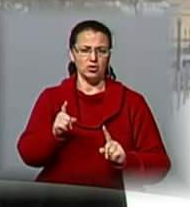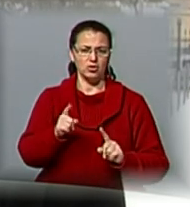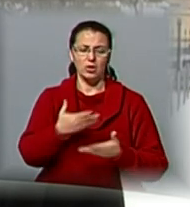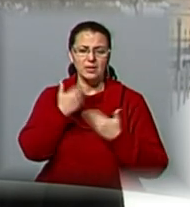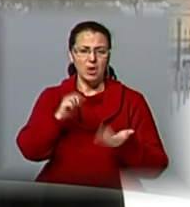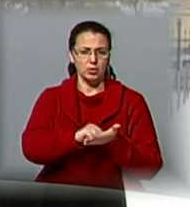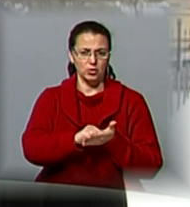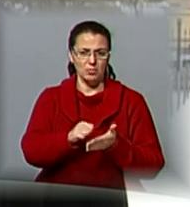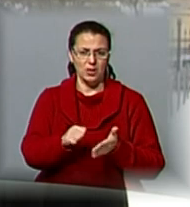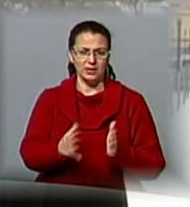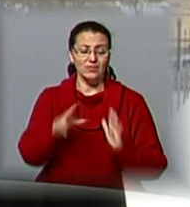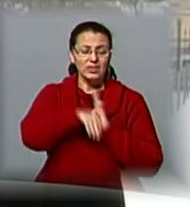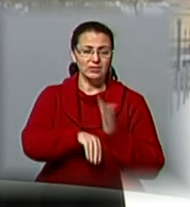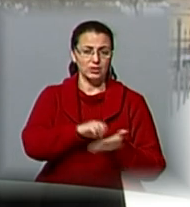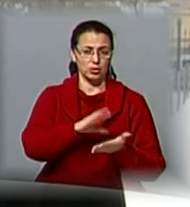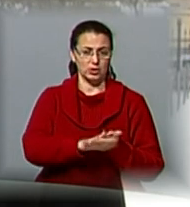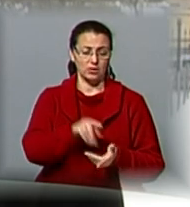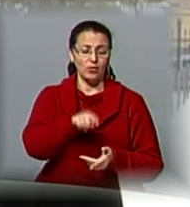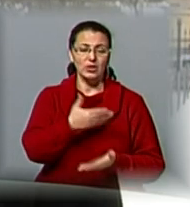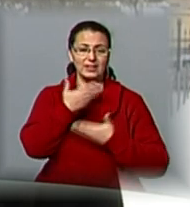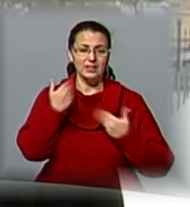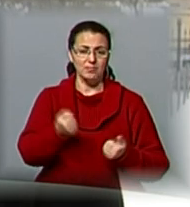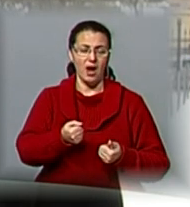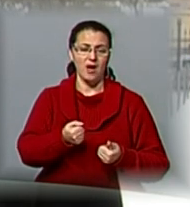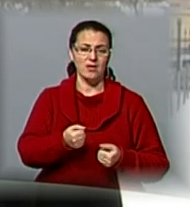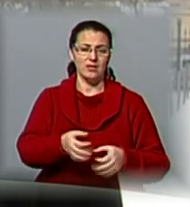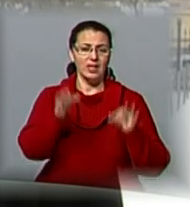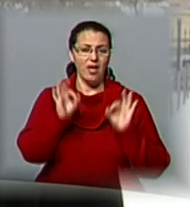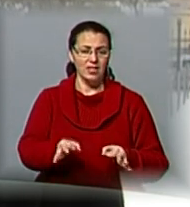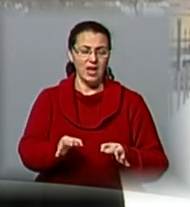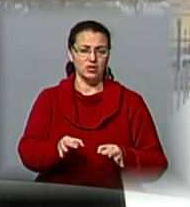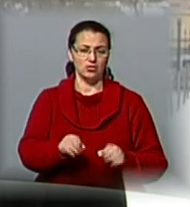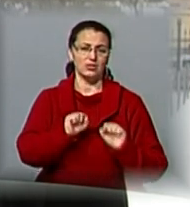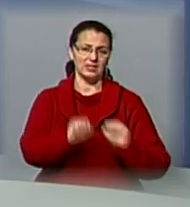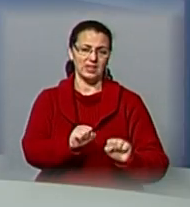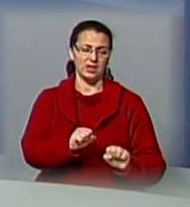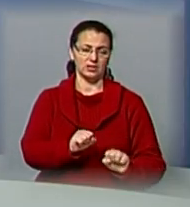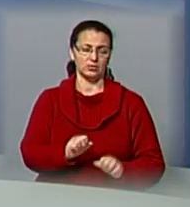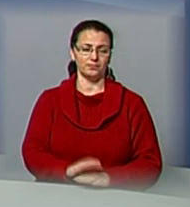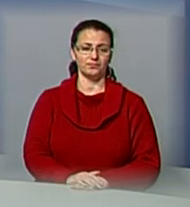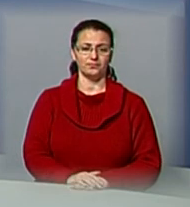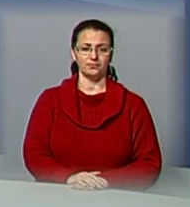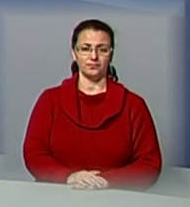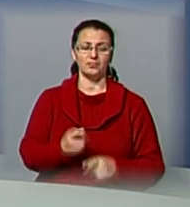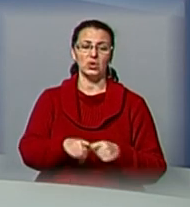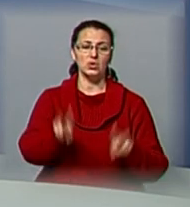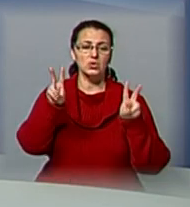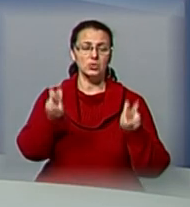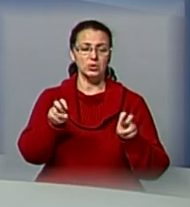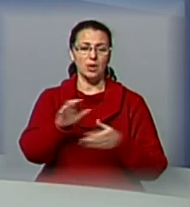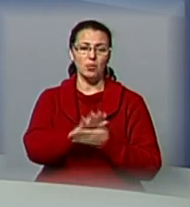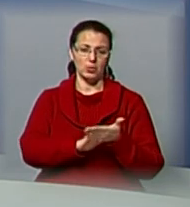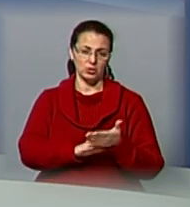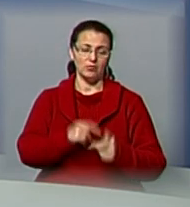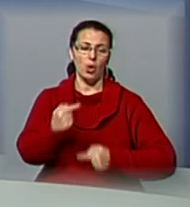до реєстру, вони не мають належного захисту чинного законодавства. Цю тему продовжить Ірина